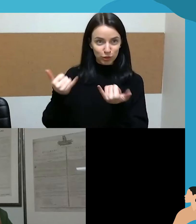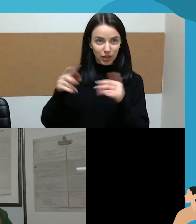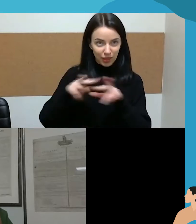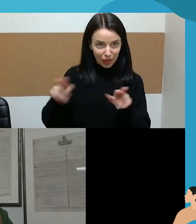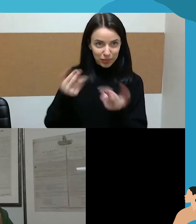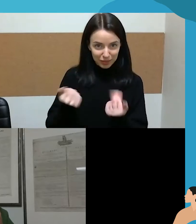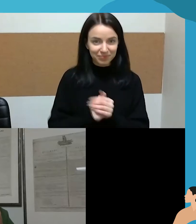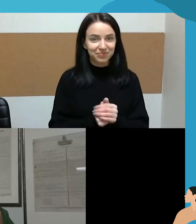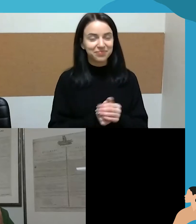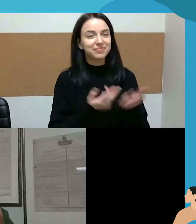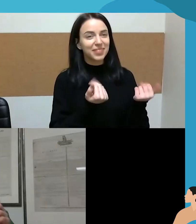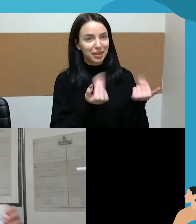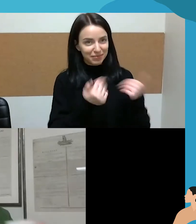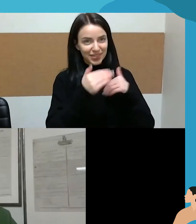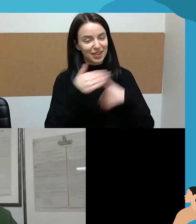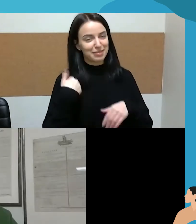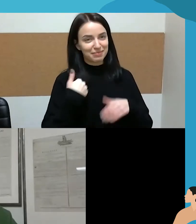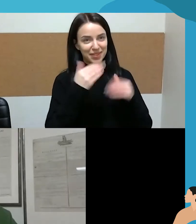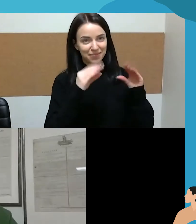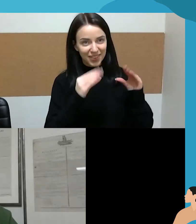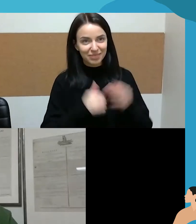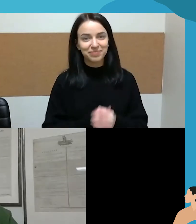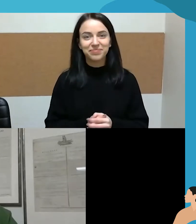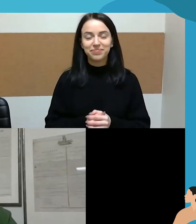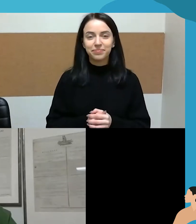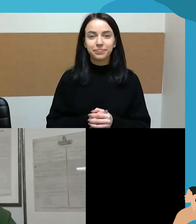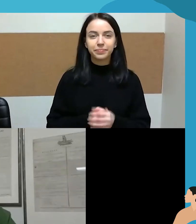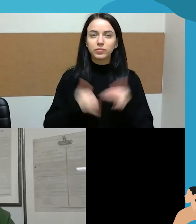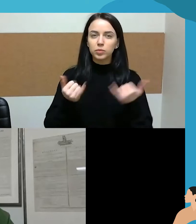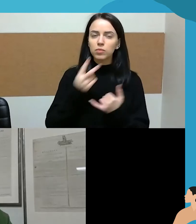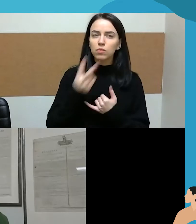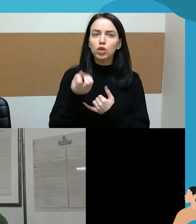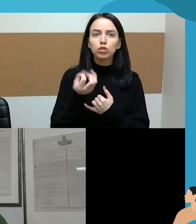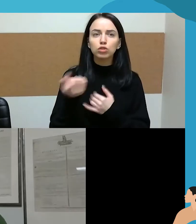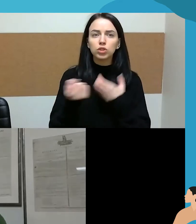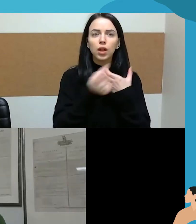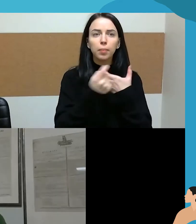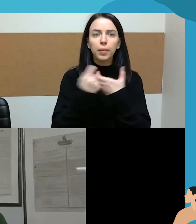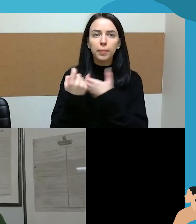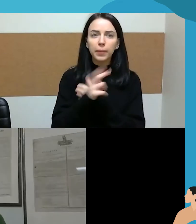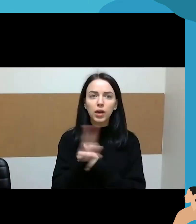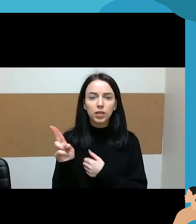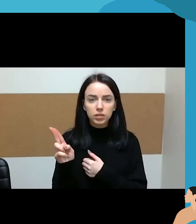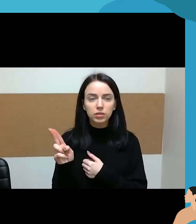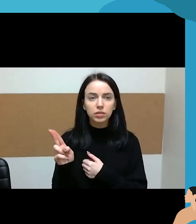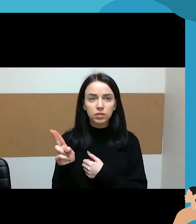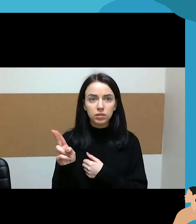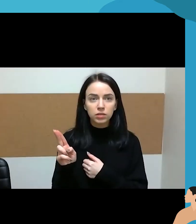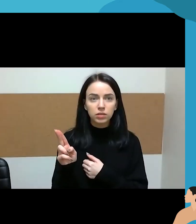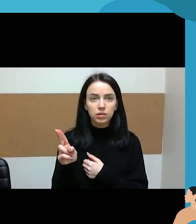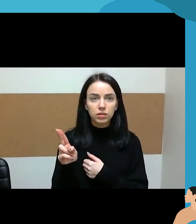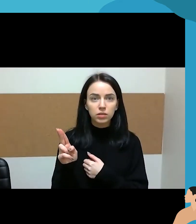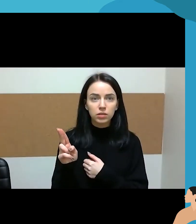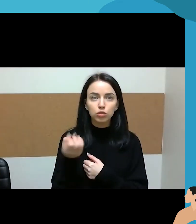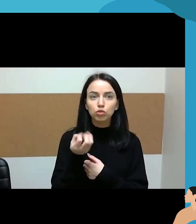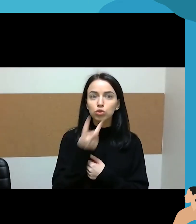Tikrai daip, vabar, vabar visi. Ir aš dabar žiūriu, kas dar prie mūsų yra prisijungę ir aš, ką aš